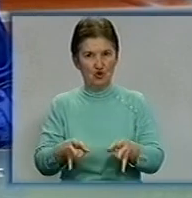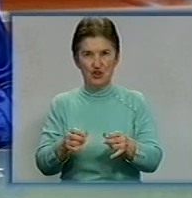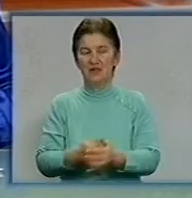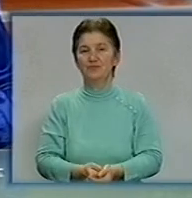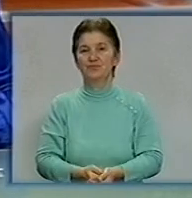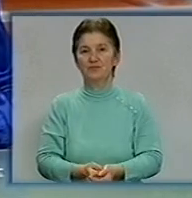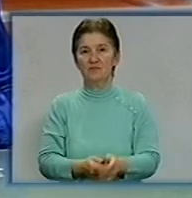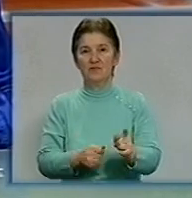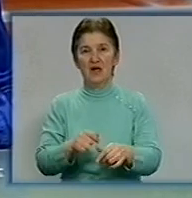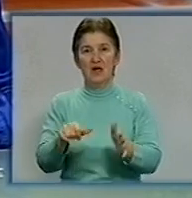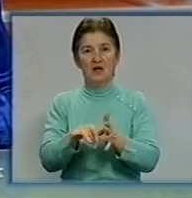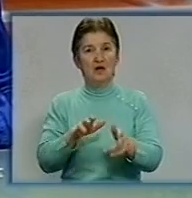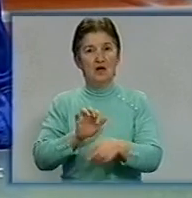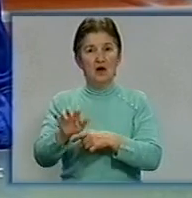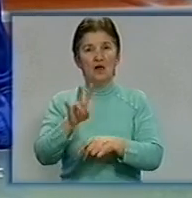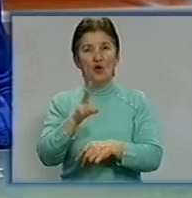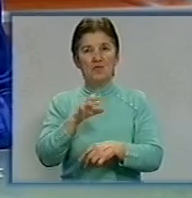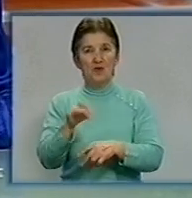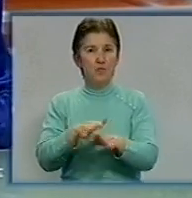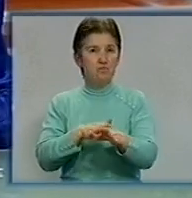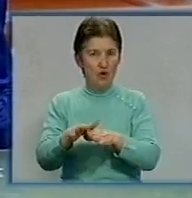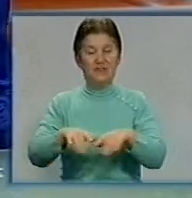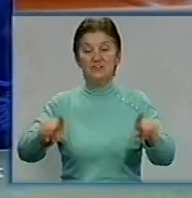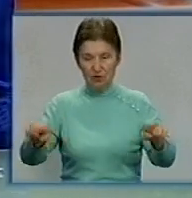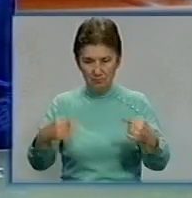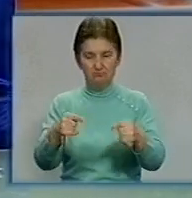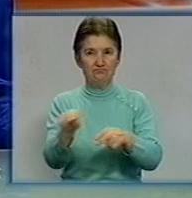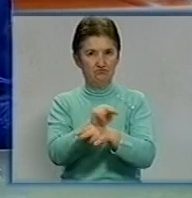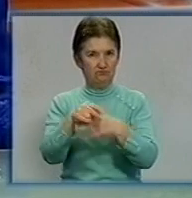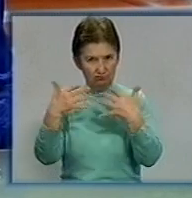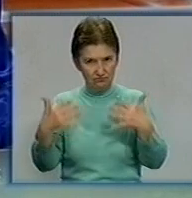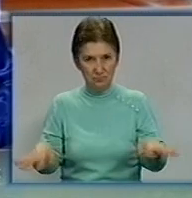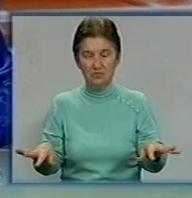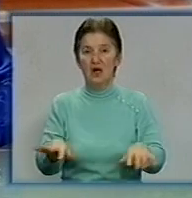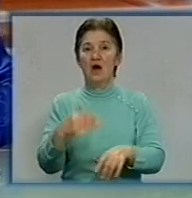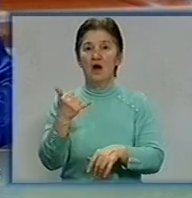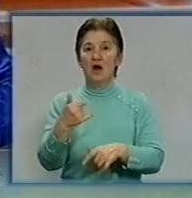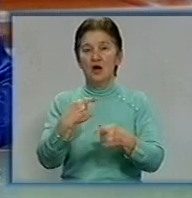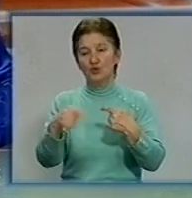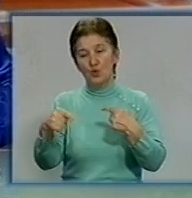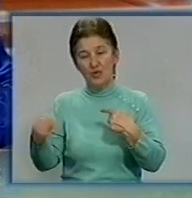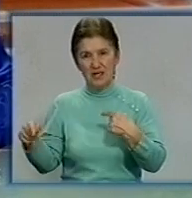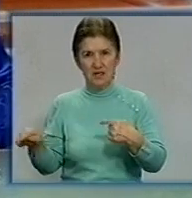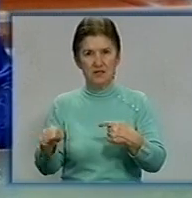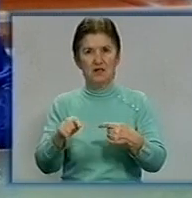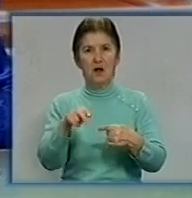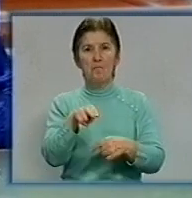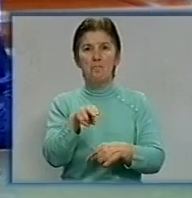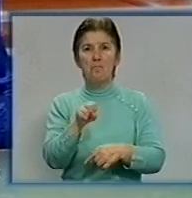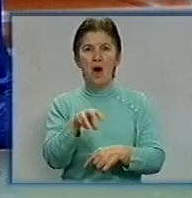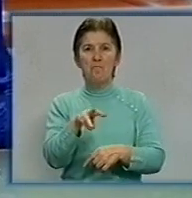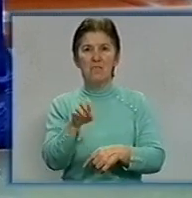Наразі електропостачання на Новому Колаївці повністю відновлено. І до інших подій в Кірвограді від памперсів постраждала